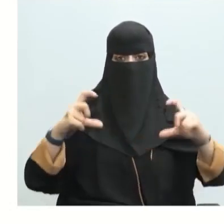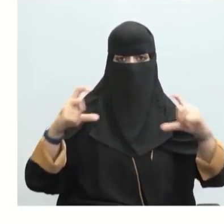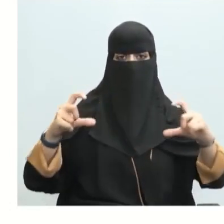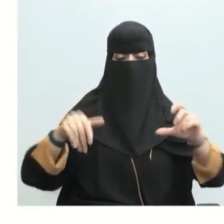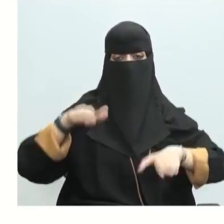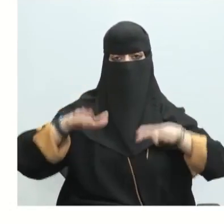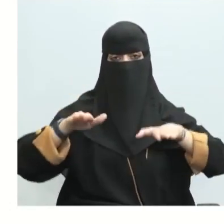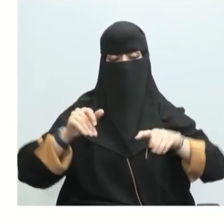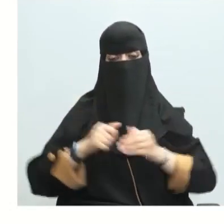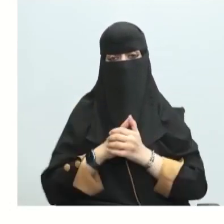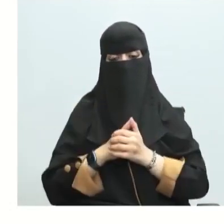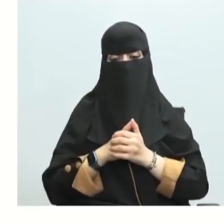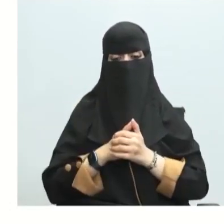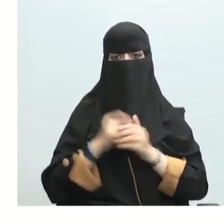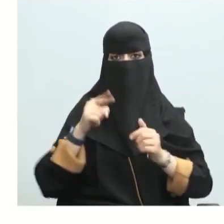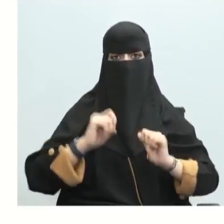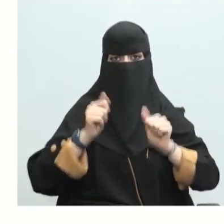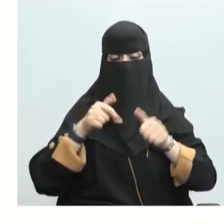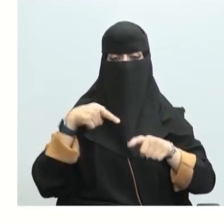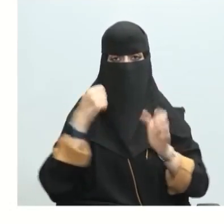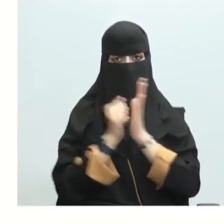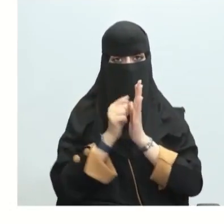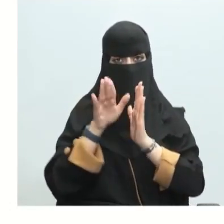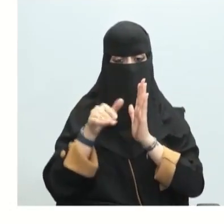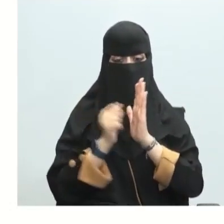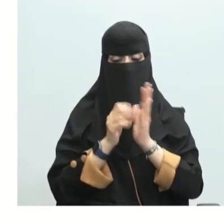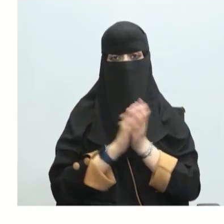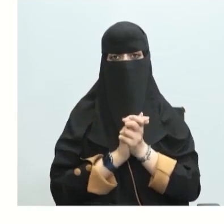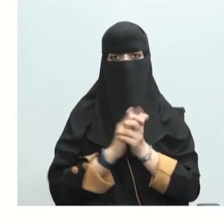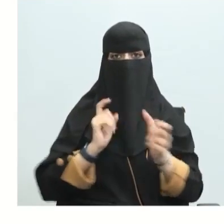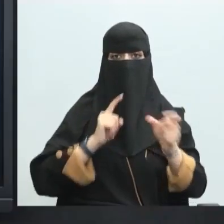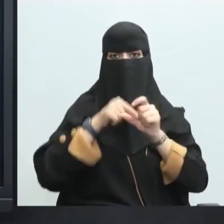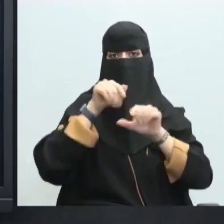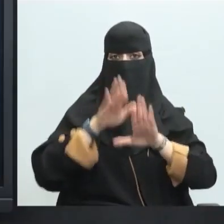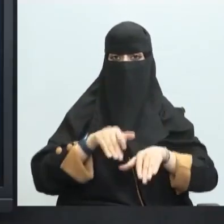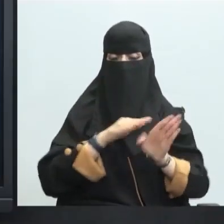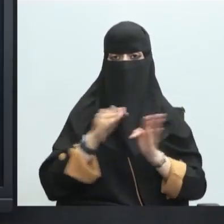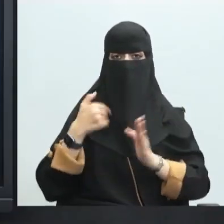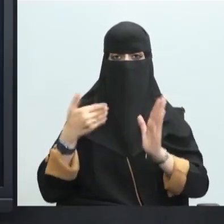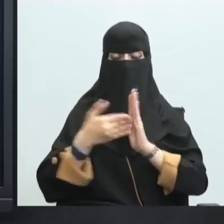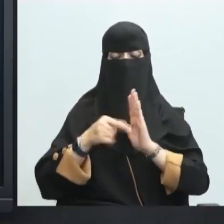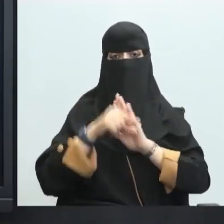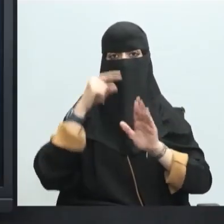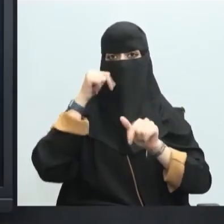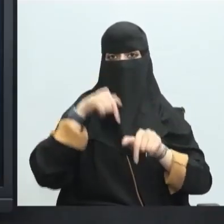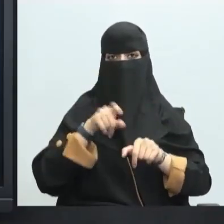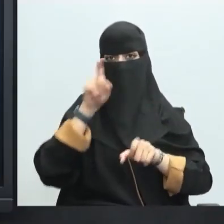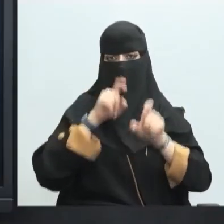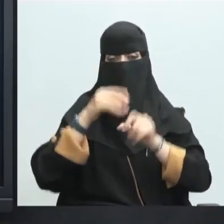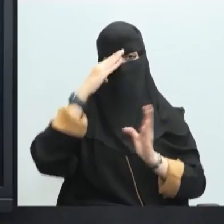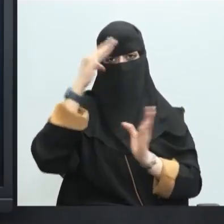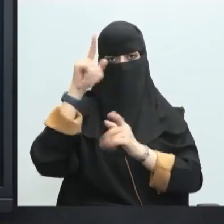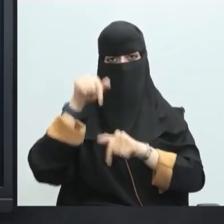المعادلة فستقوم بهذا النشاط المنزلي في المنزل إلى هنا الطلابين نصل إلى نهاية درسنا لهذا اليوم